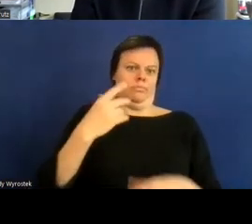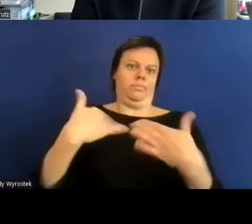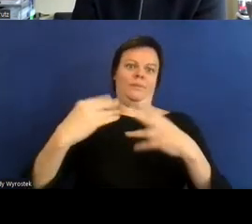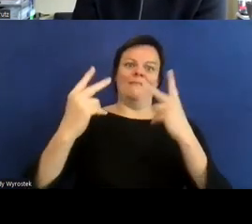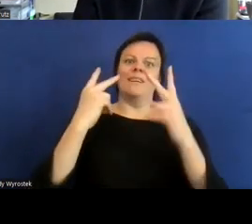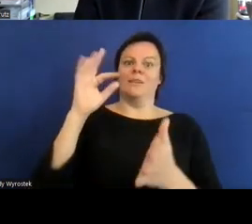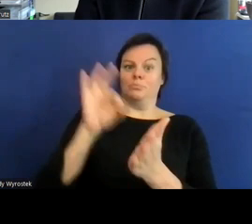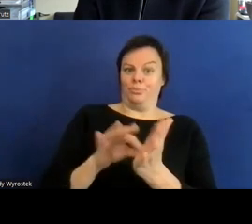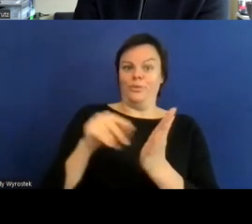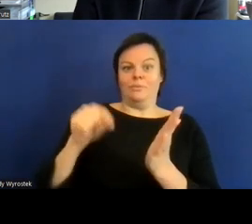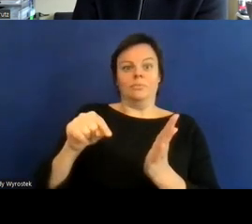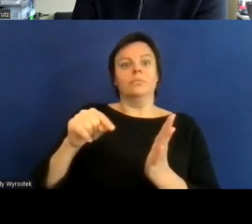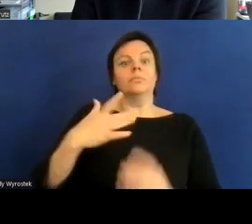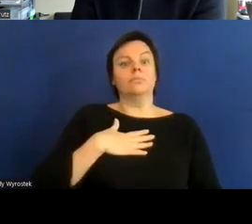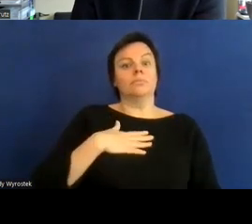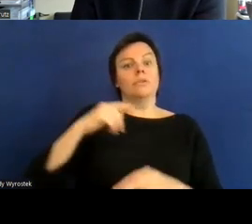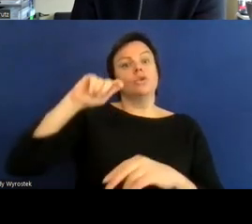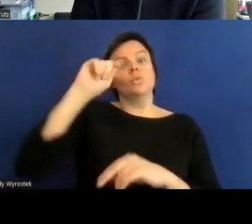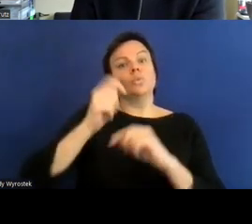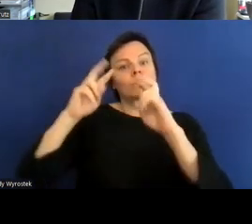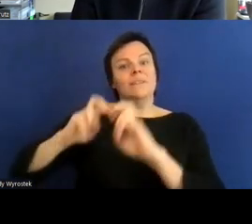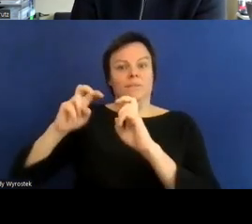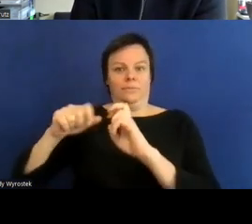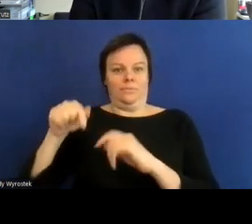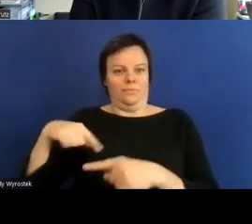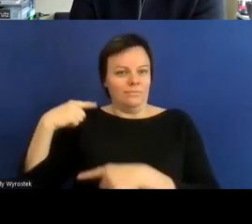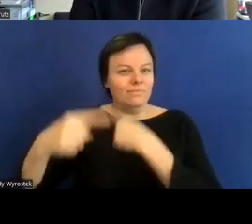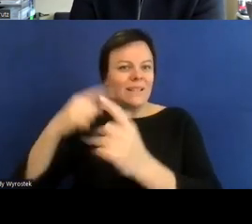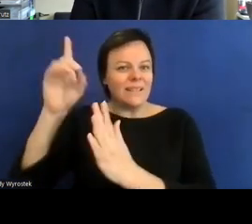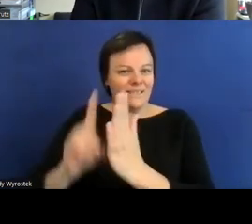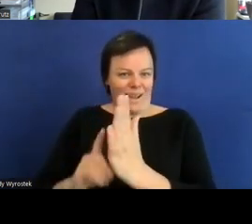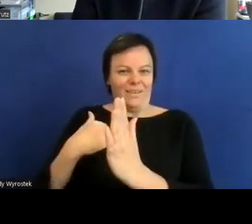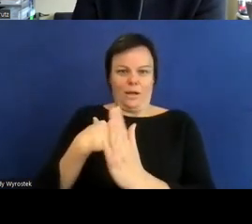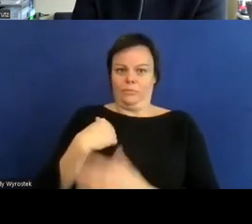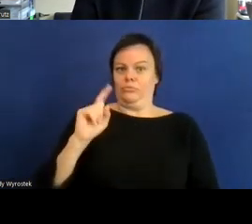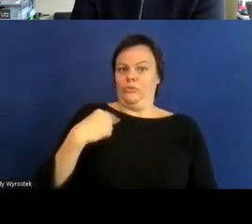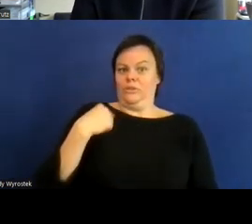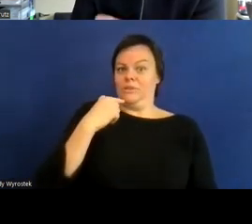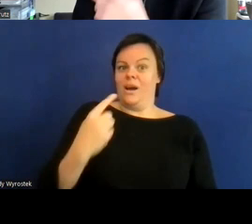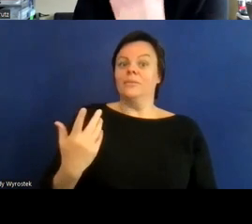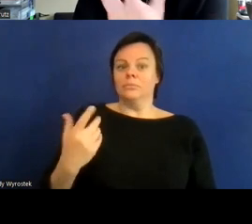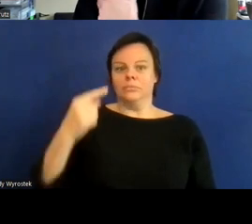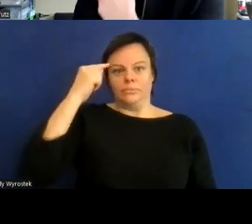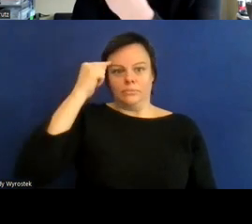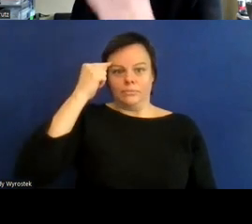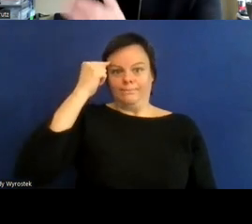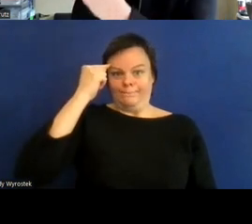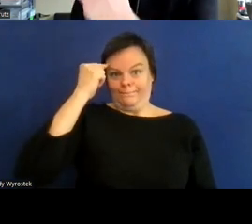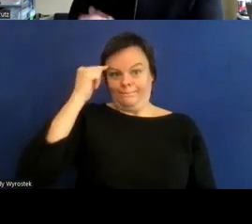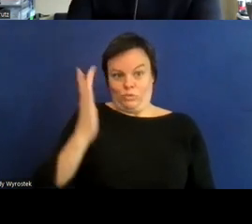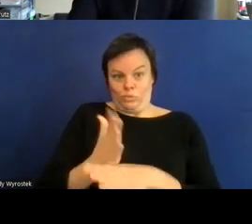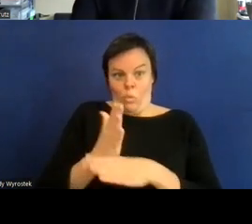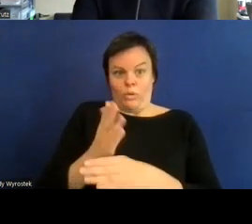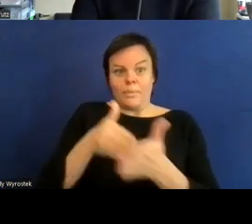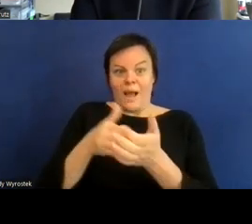erschafft in der ihr einmal profitieren werden von lösungen von barrierefreien lösungen weil wie auch immer geartet wir